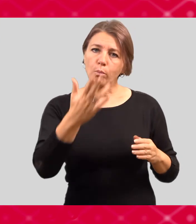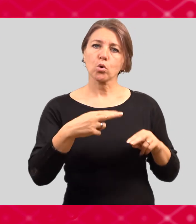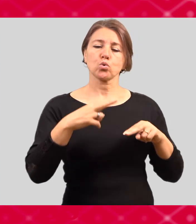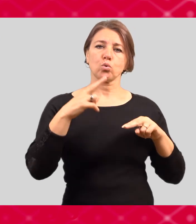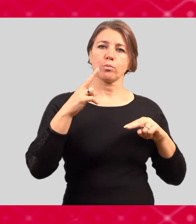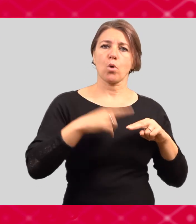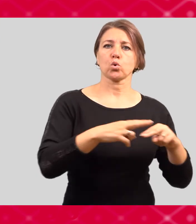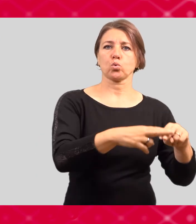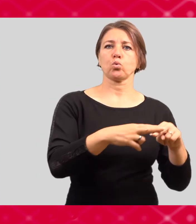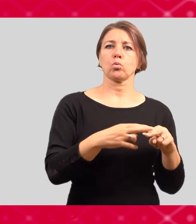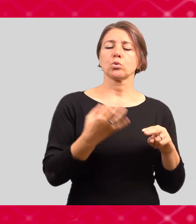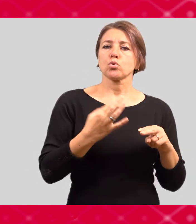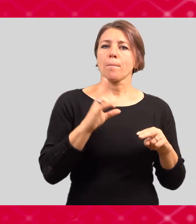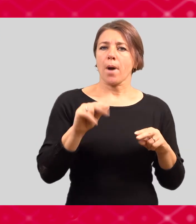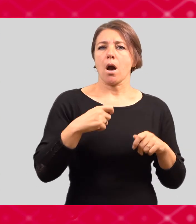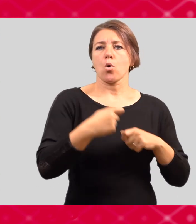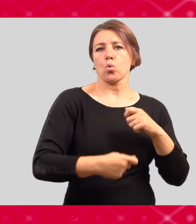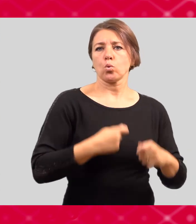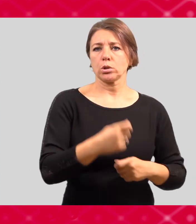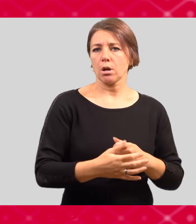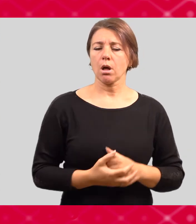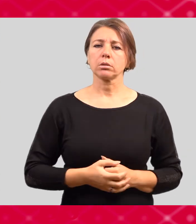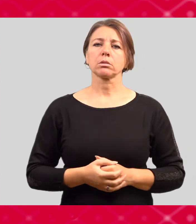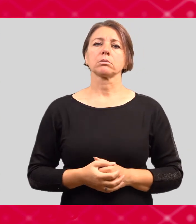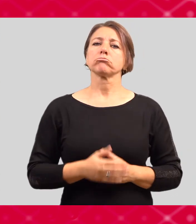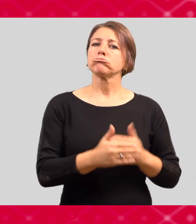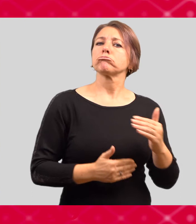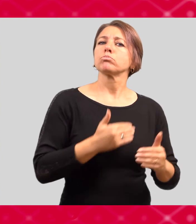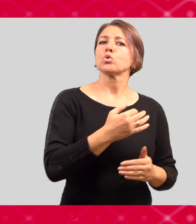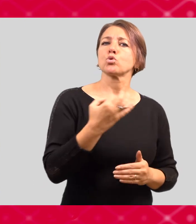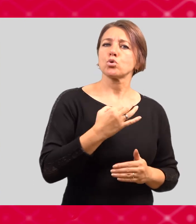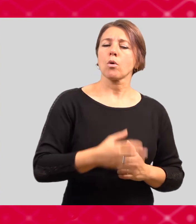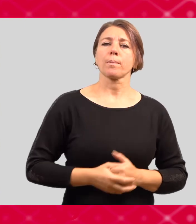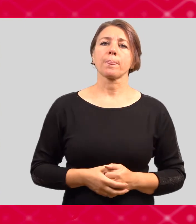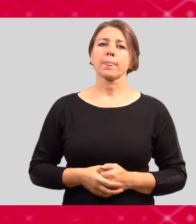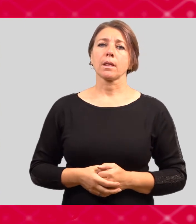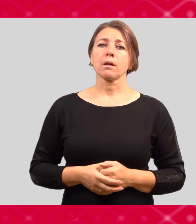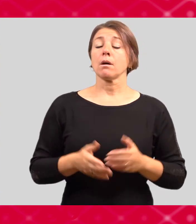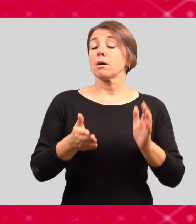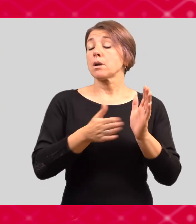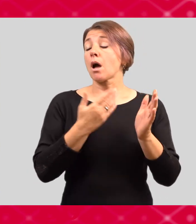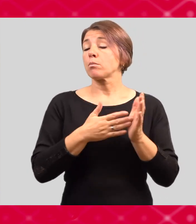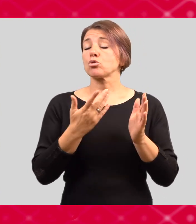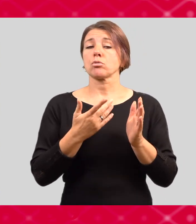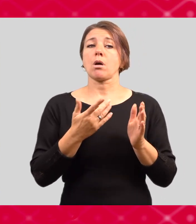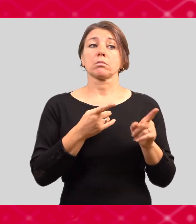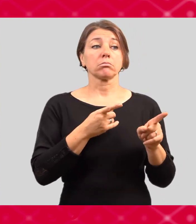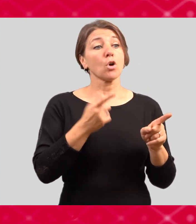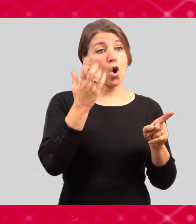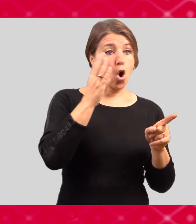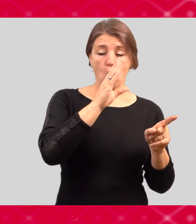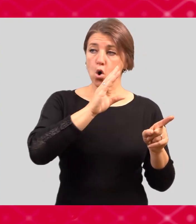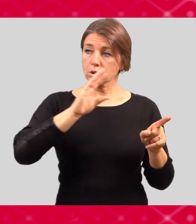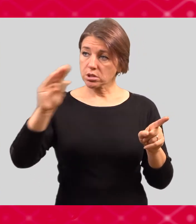nebo studentka nebo někdo cizí, kdo tomu jenom přihlíží. Nebo když se někdo i bude chtít například